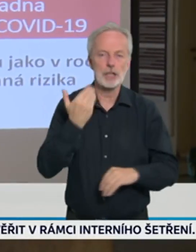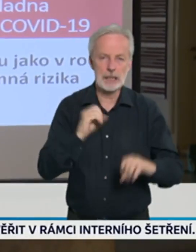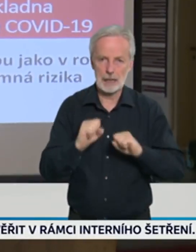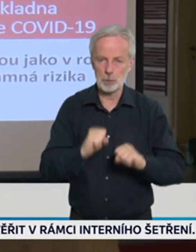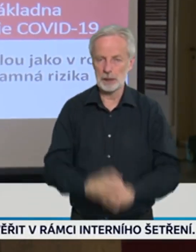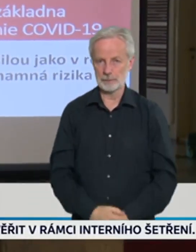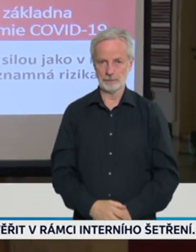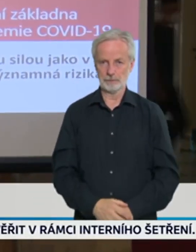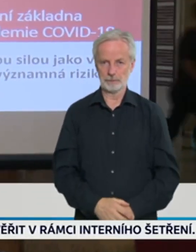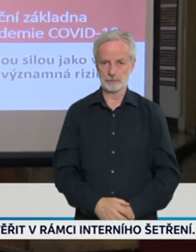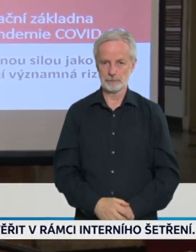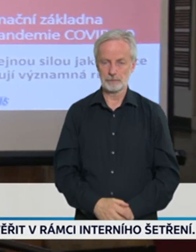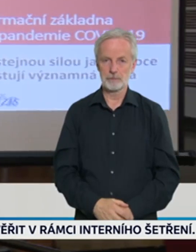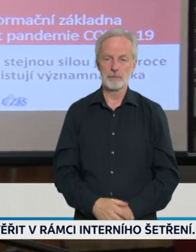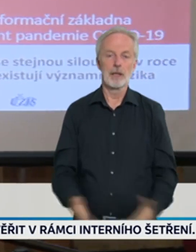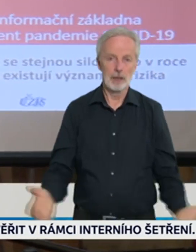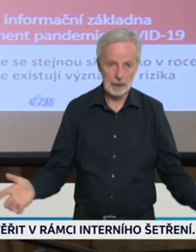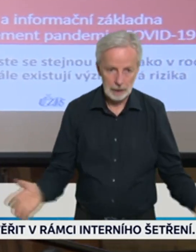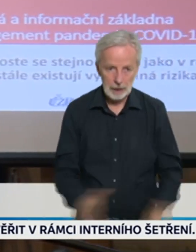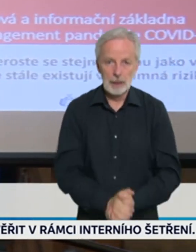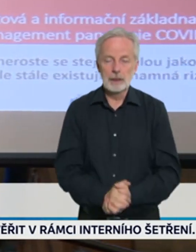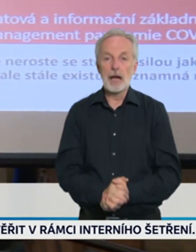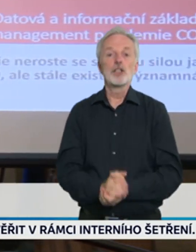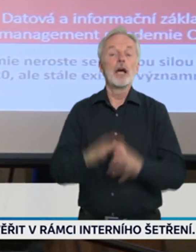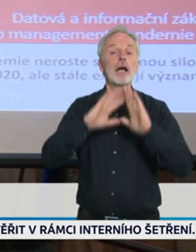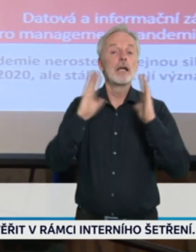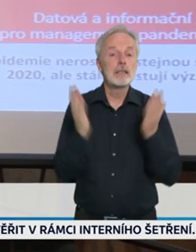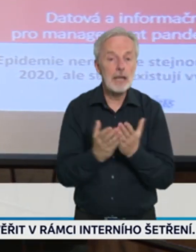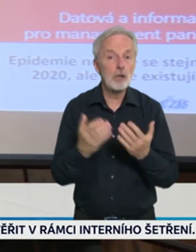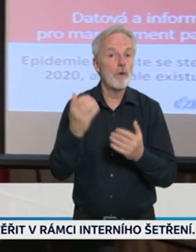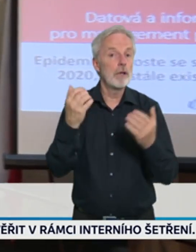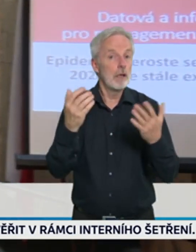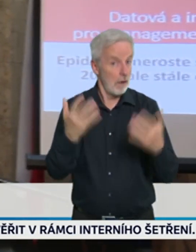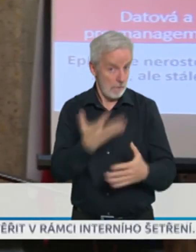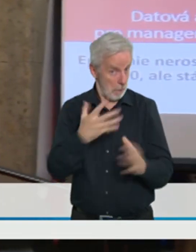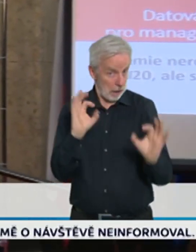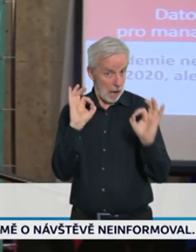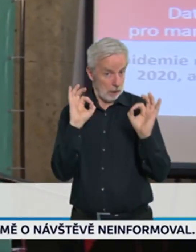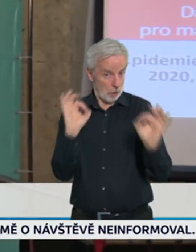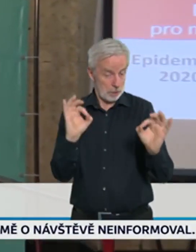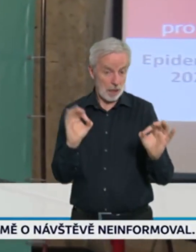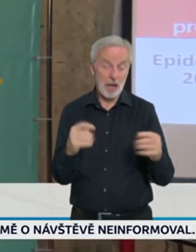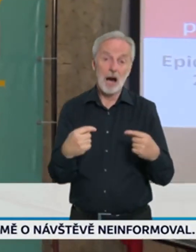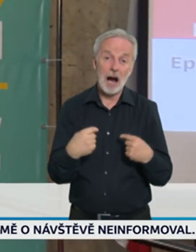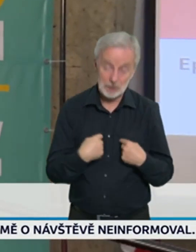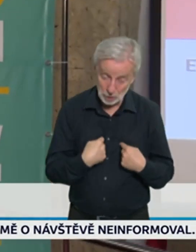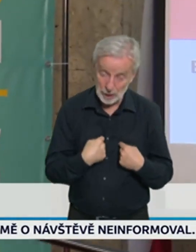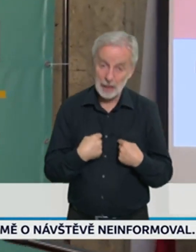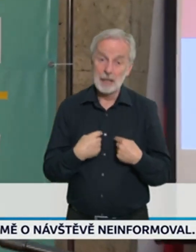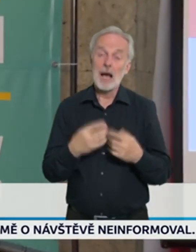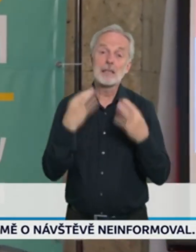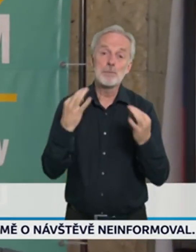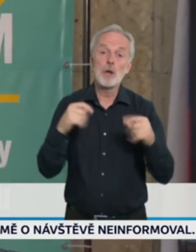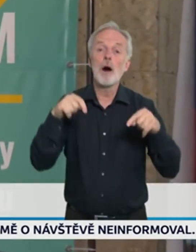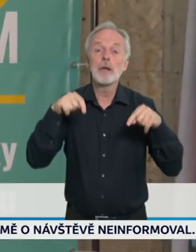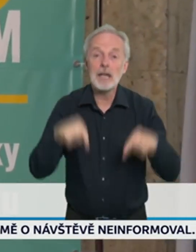Ta čísla by vlastně byla prezentovatelná jako čísla pozitivní a já bych si to fakt přál jako úplně poslední přednášku, že